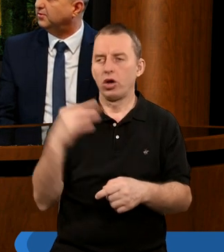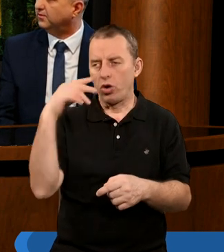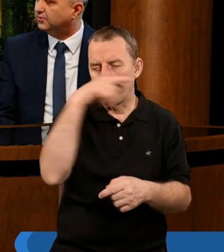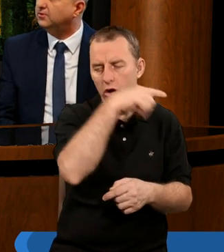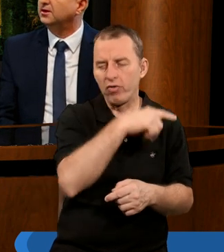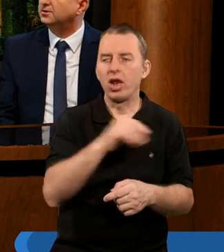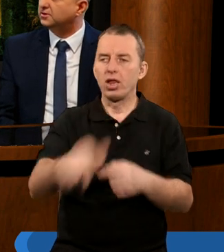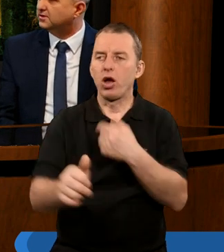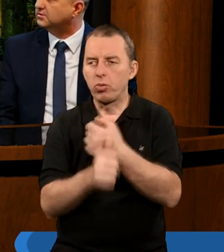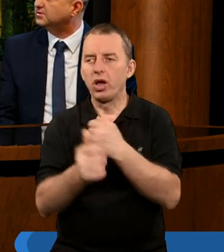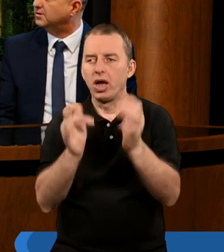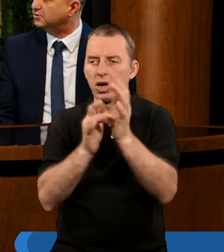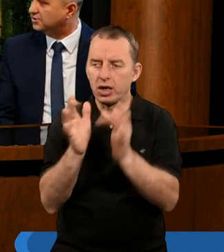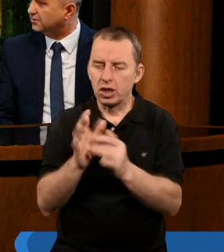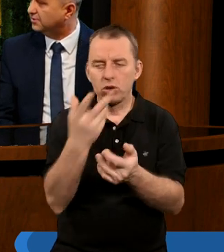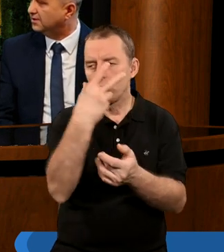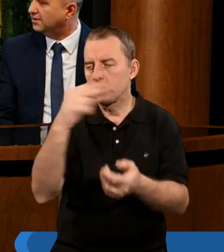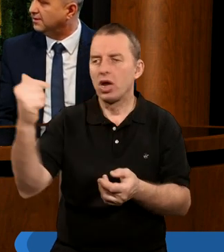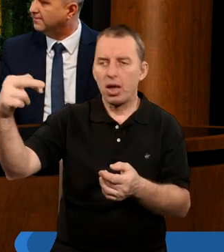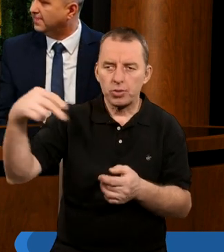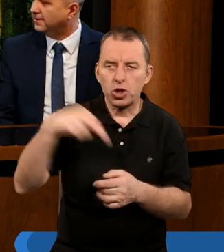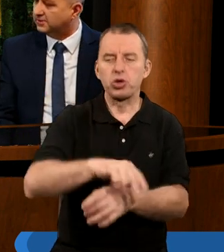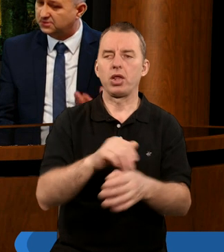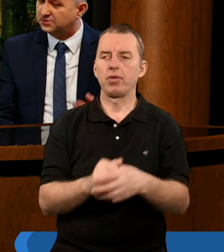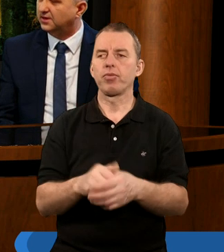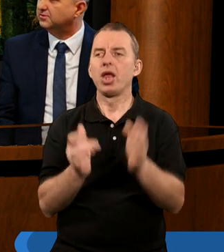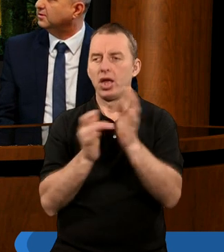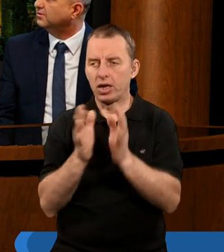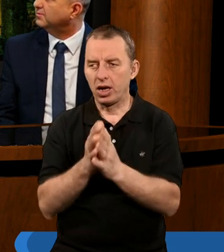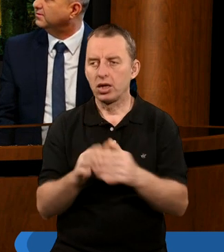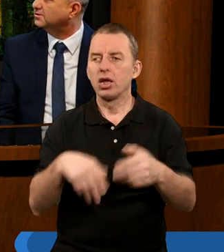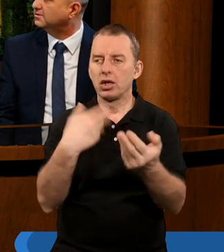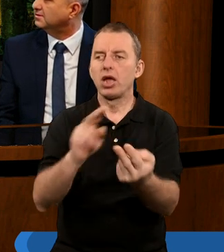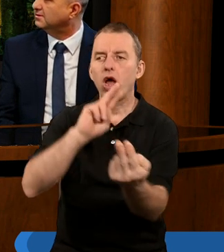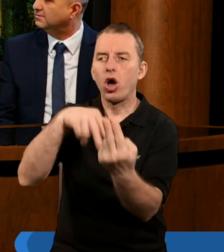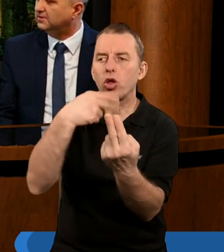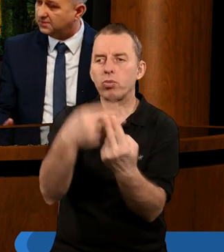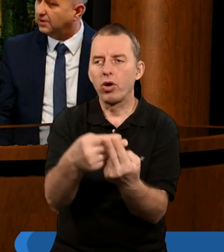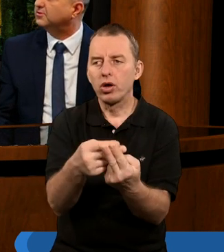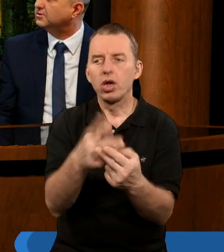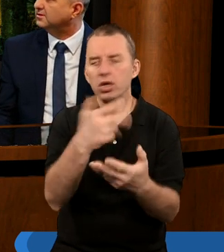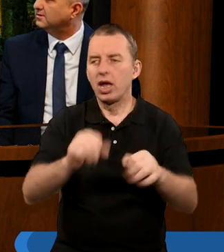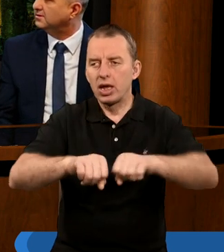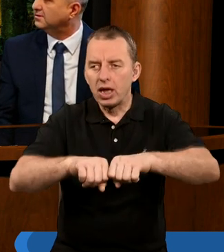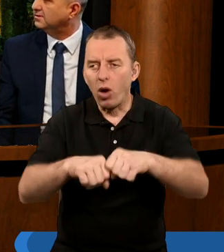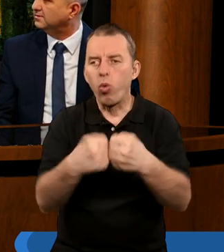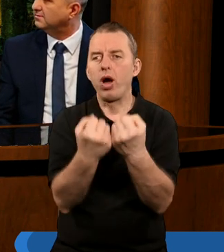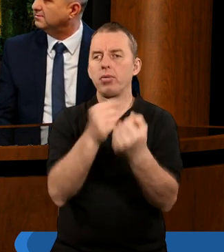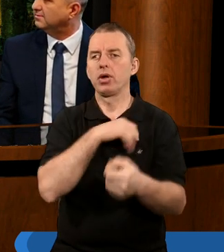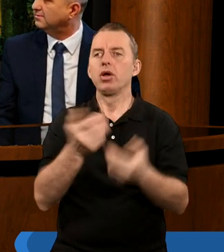z tego powodu, że Chrystus nie przyszedł. Chrystus daje tutaj odpowiedź. Nie załamuj się.